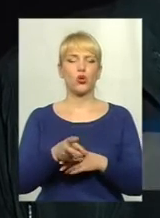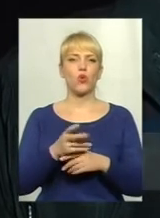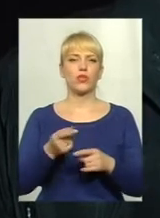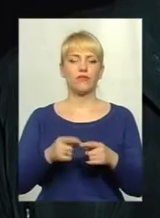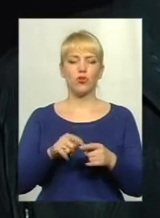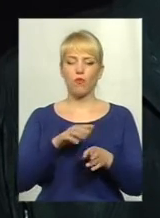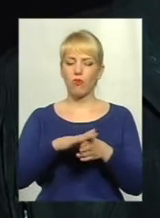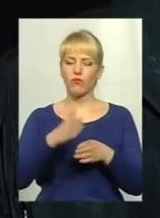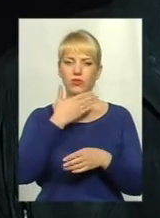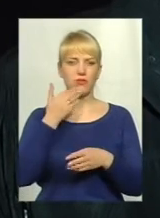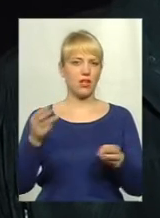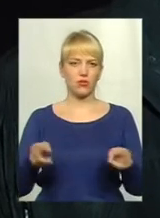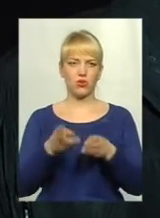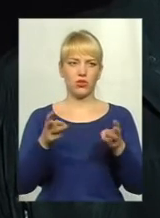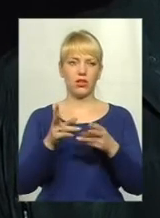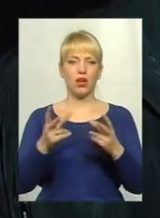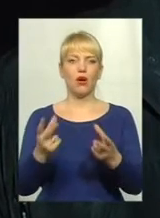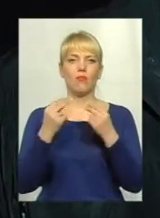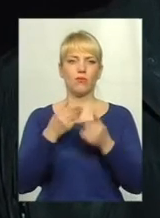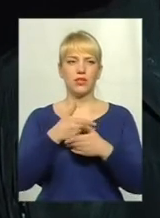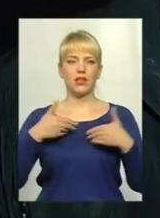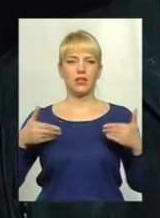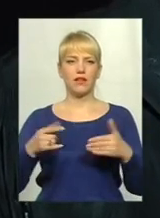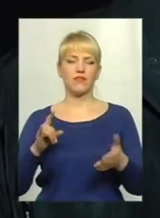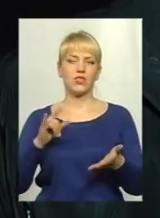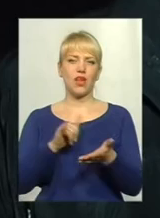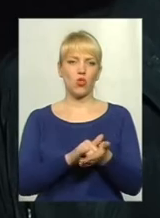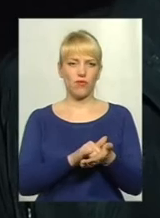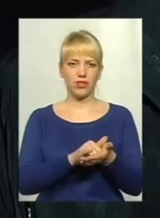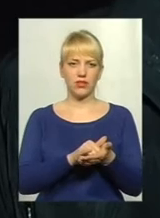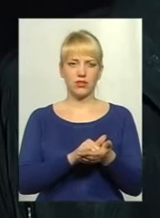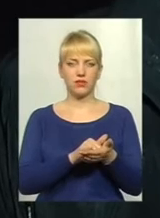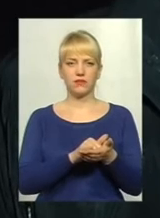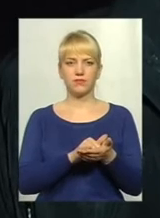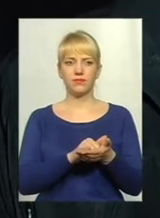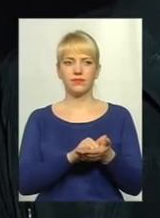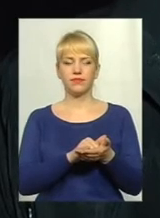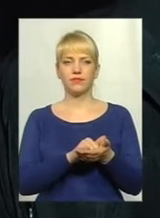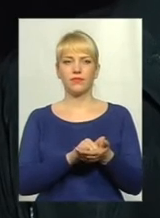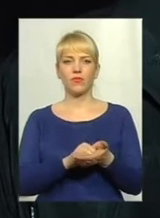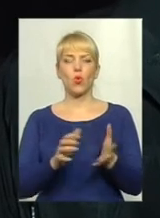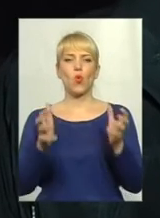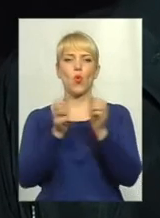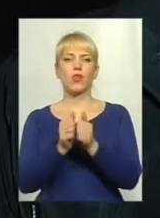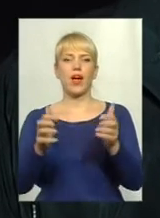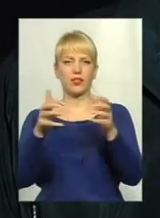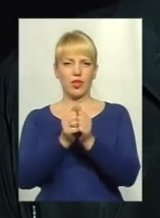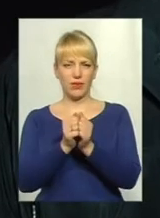згоряє. Пообіцяли нам встановити, улавлювати, скажімо так,